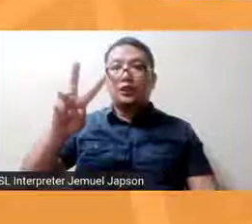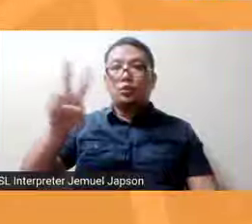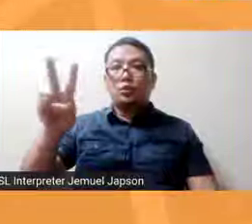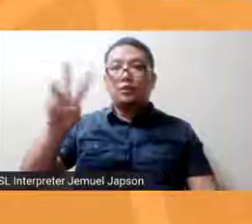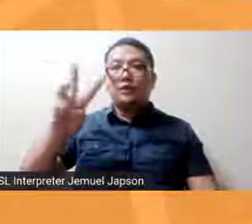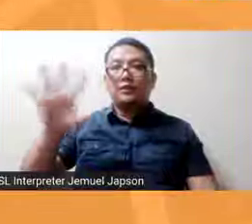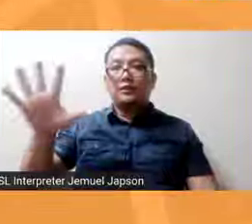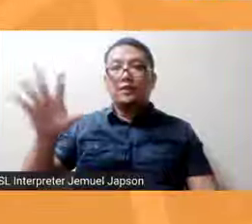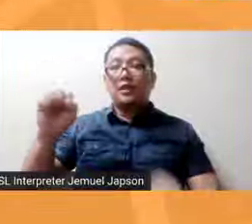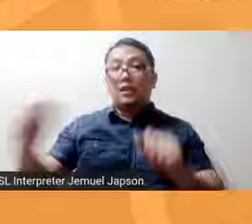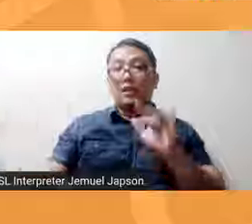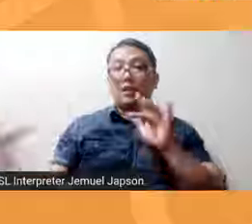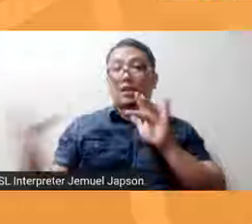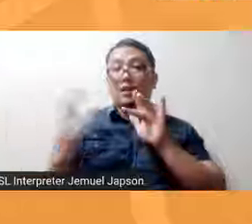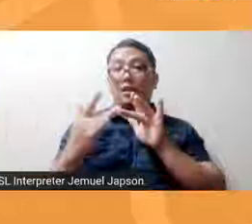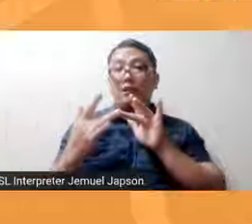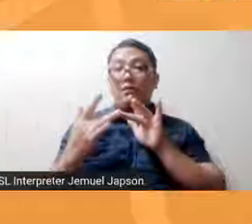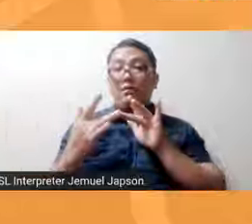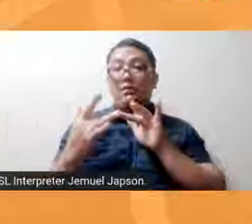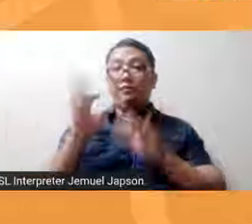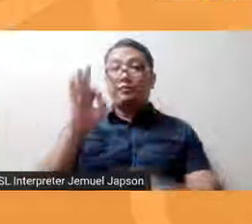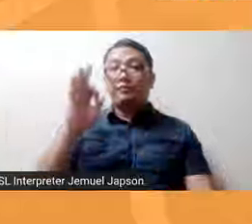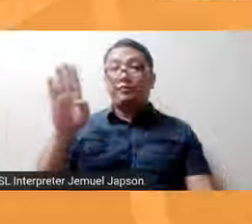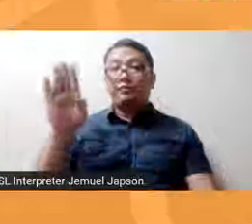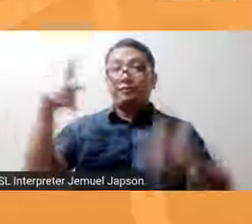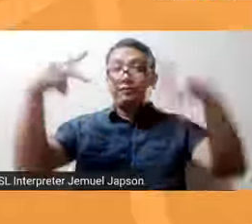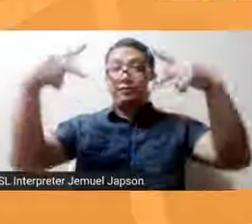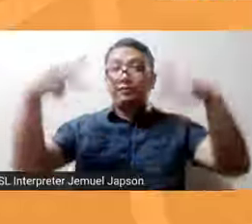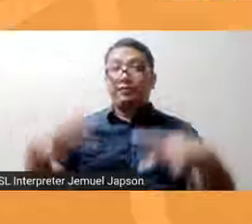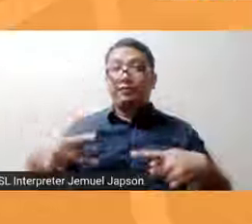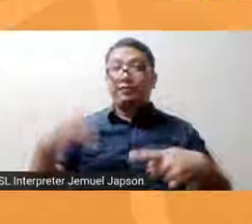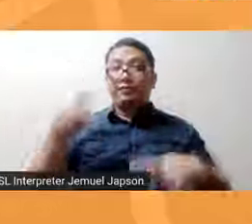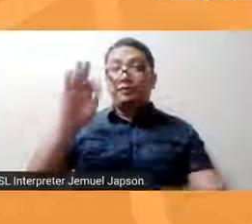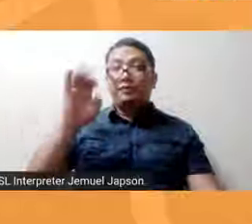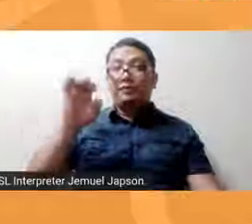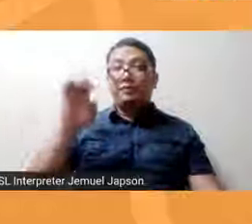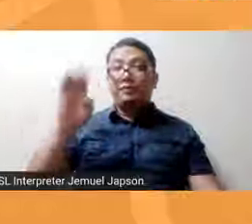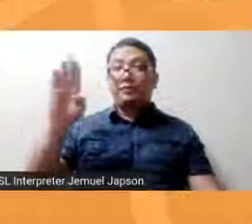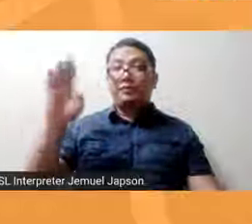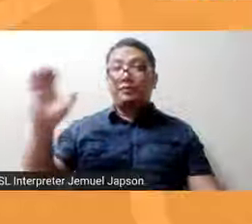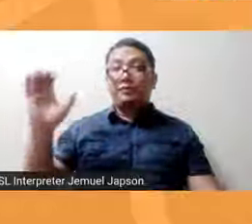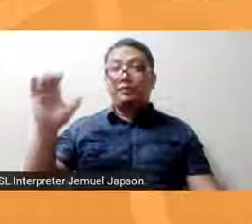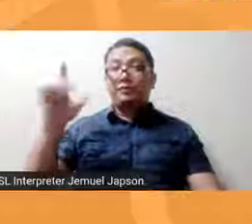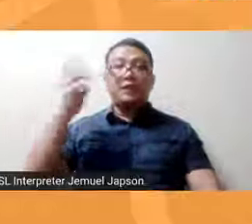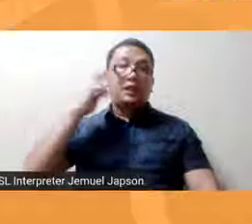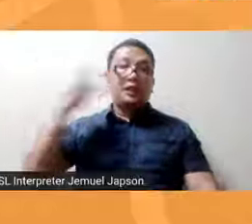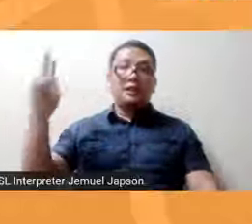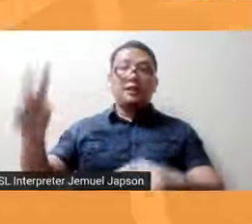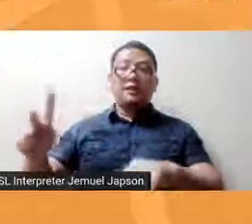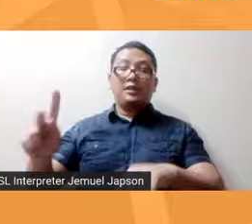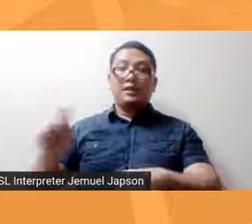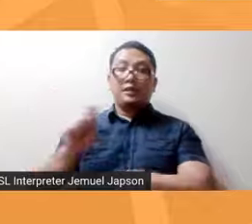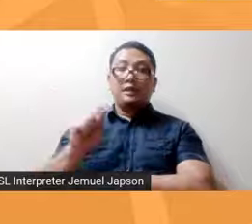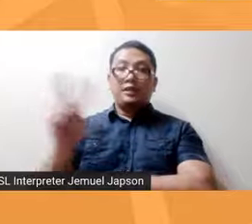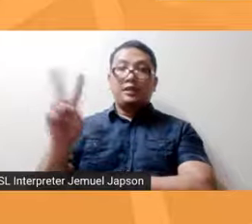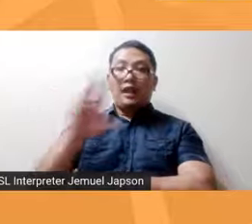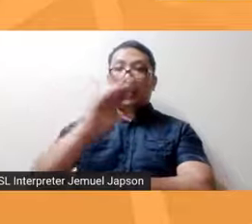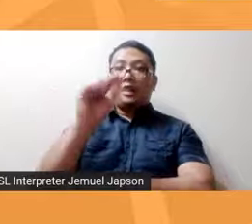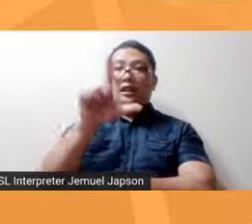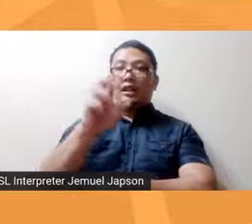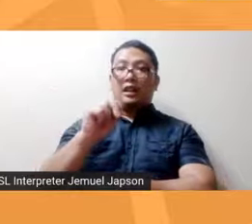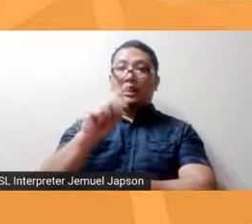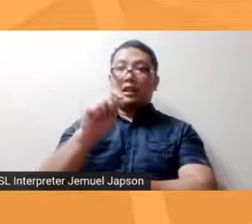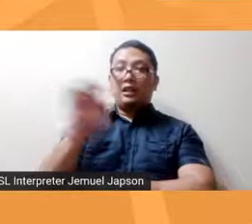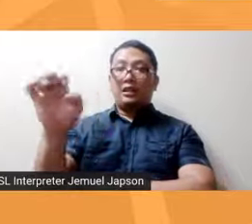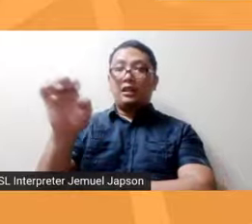rin po kaming kontakin sa Facebook page ng FEBC Radio TV at ng Lente Philippines. Mula po sa